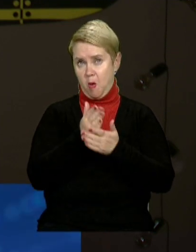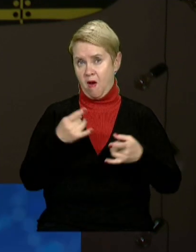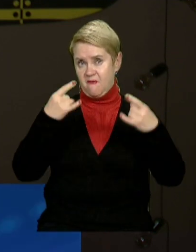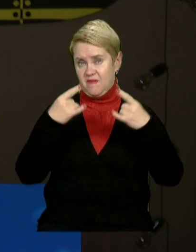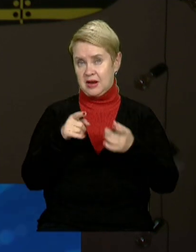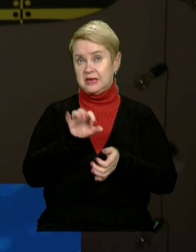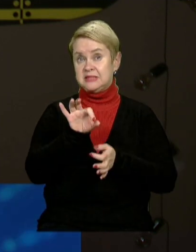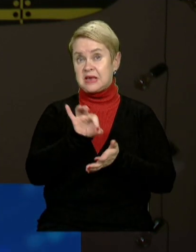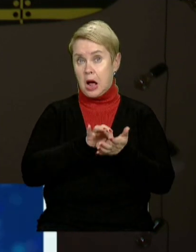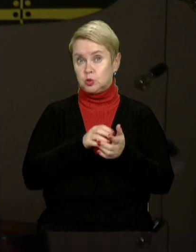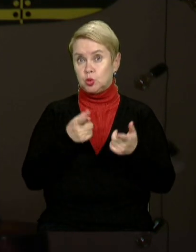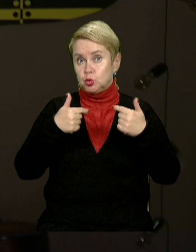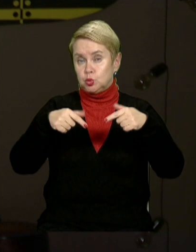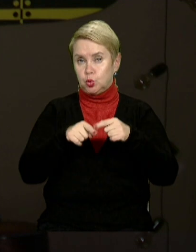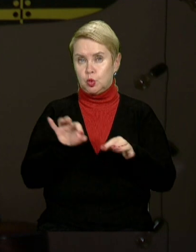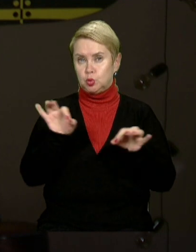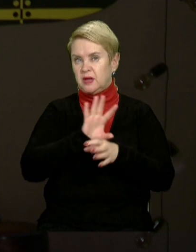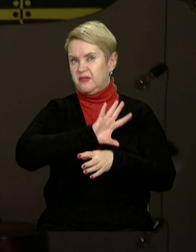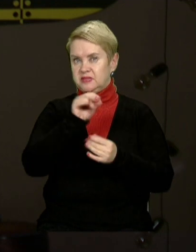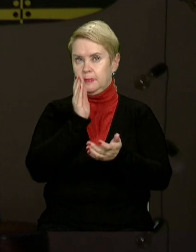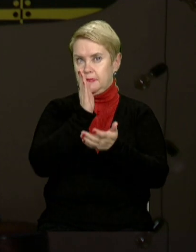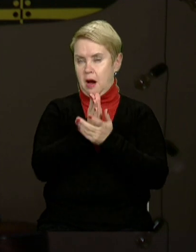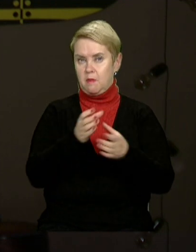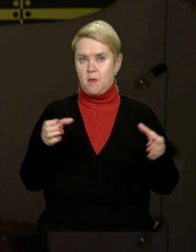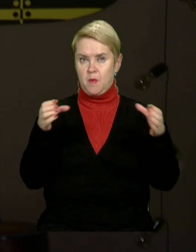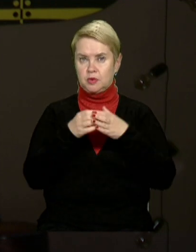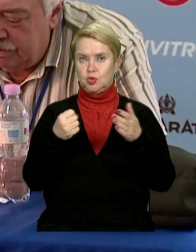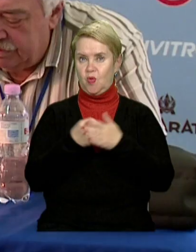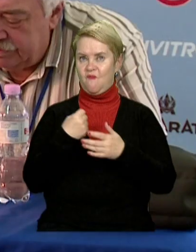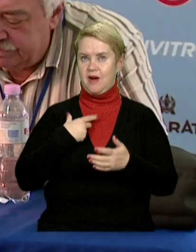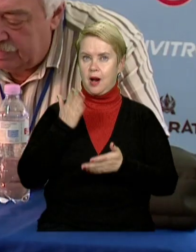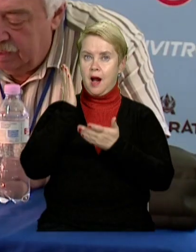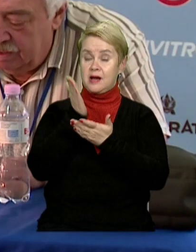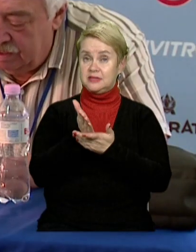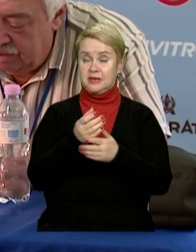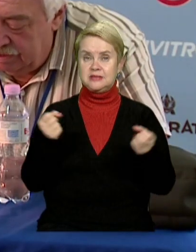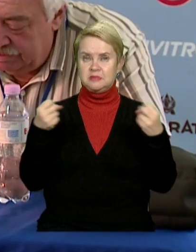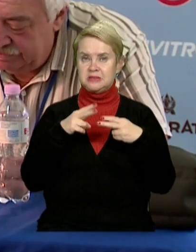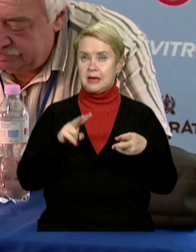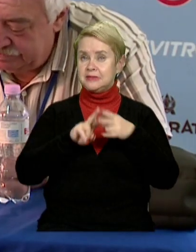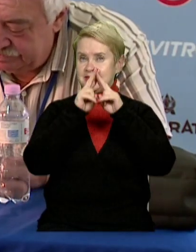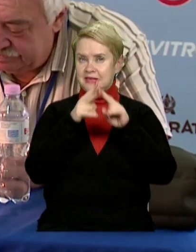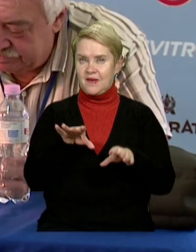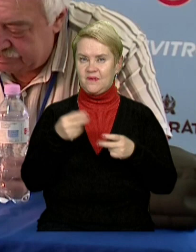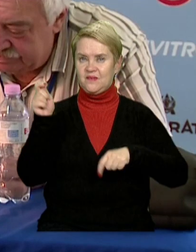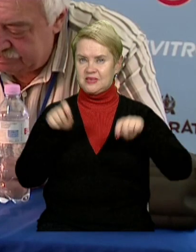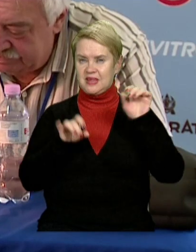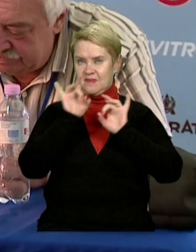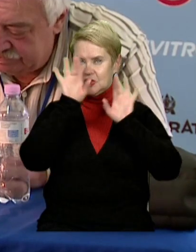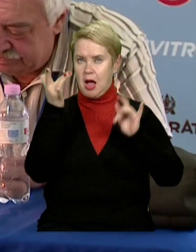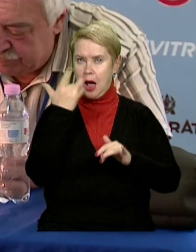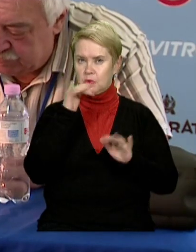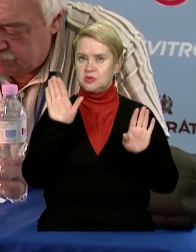зі студії всі музиканти пройдуть пачкою до Франції. Спеціальною зіркою фестивалю обрали відому